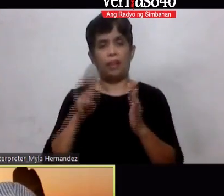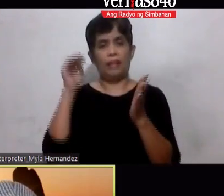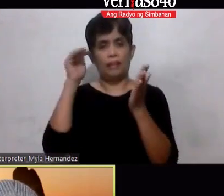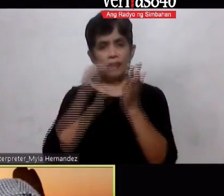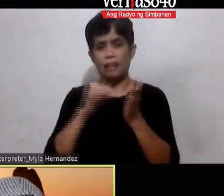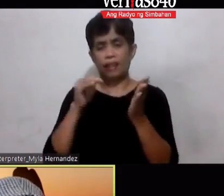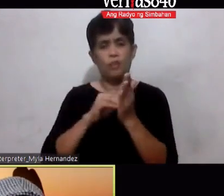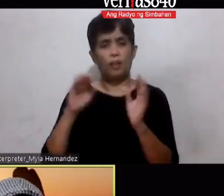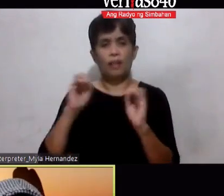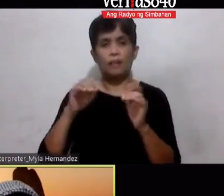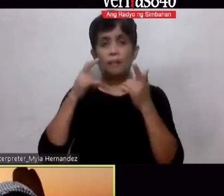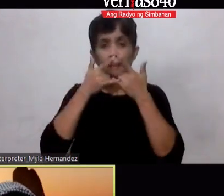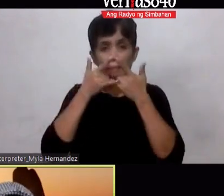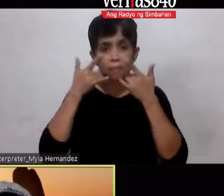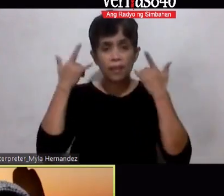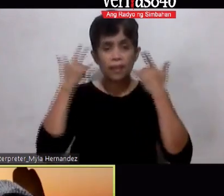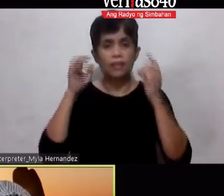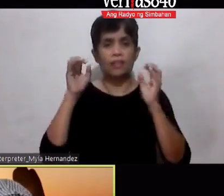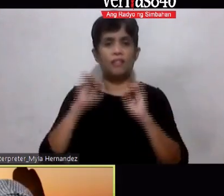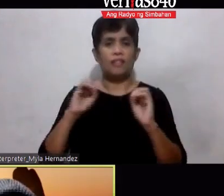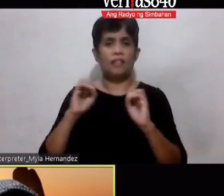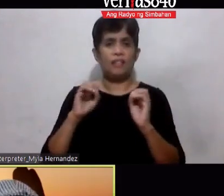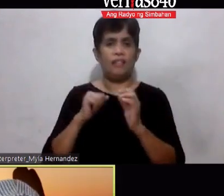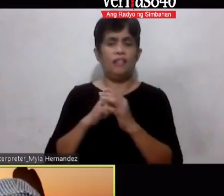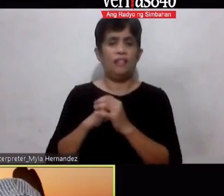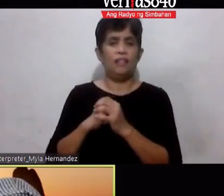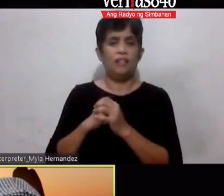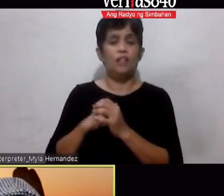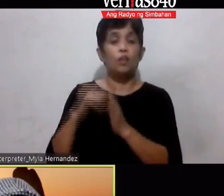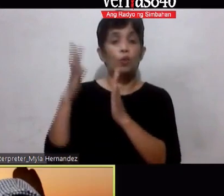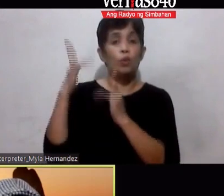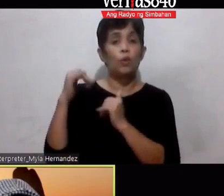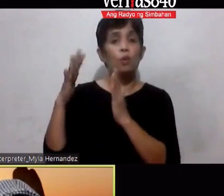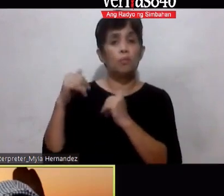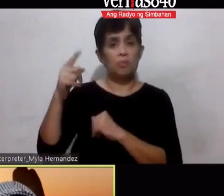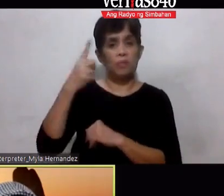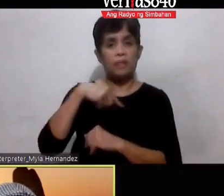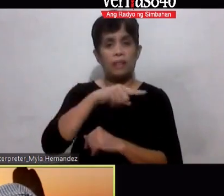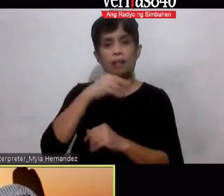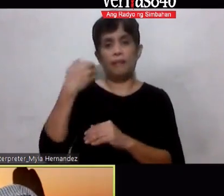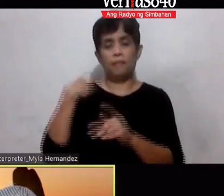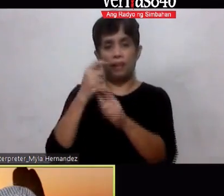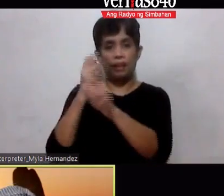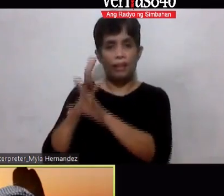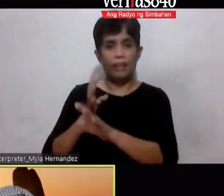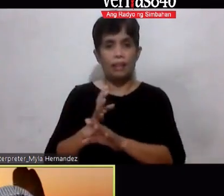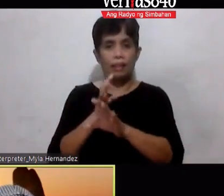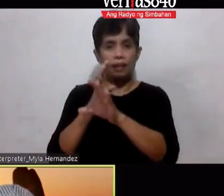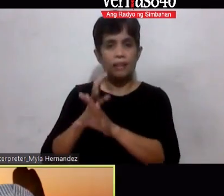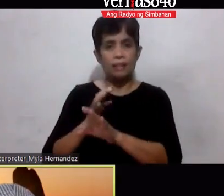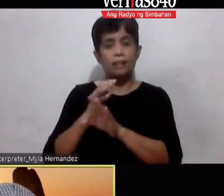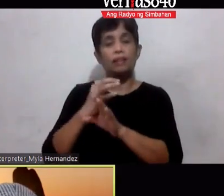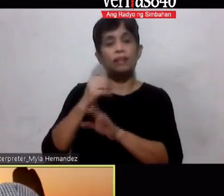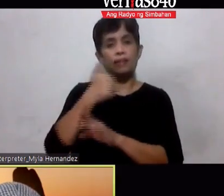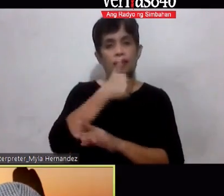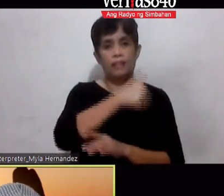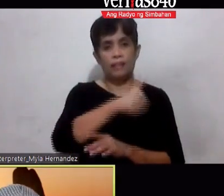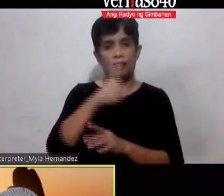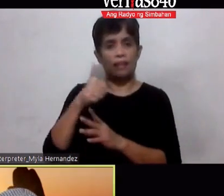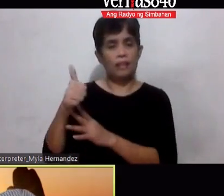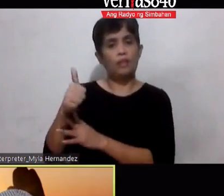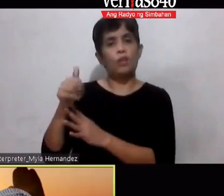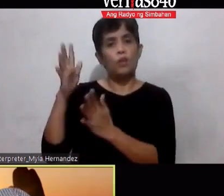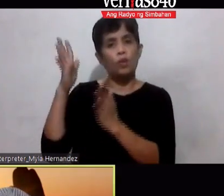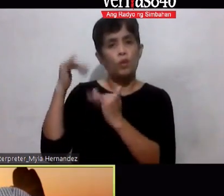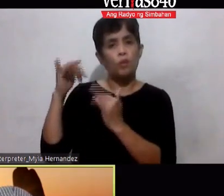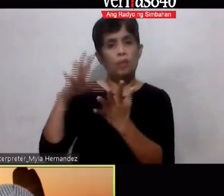silang mask Para na naman pong Ganun klase no Sana po Magkaroon tayo ng pag-iingat Sa ating sarili Sana po Natutunan na natin Yung mga